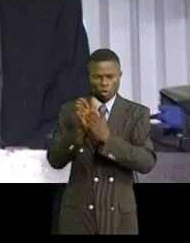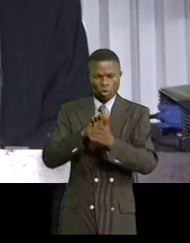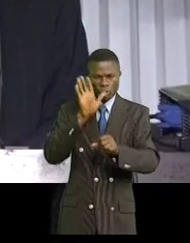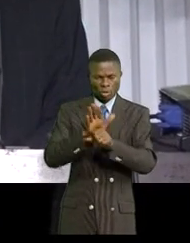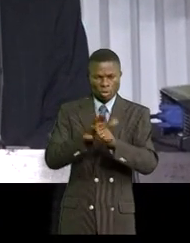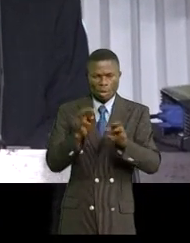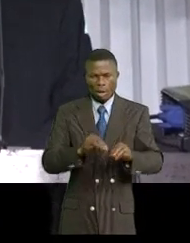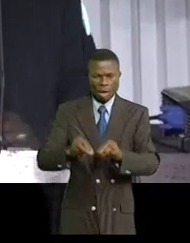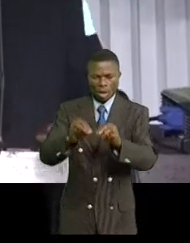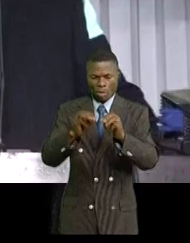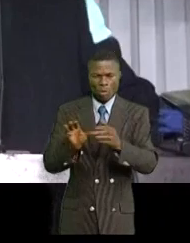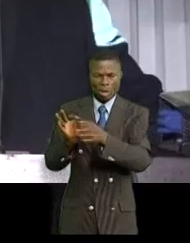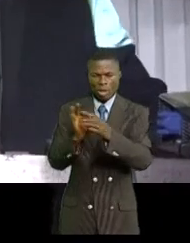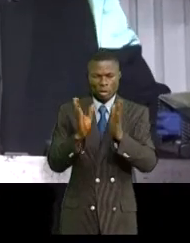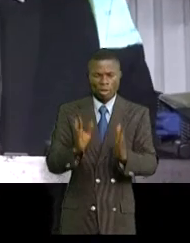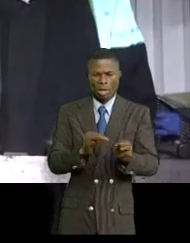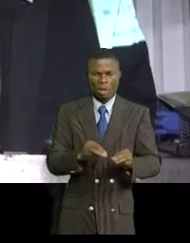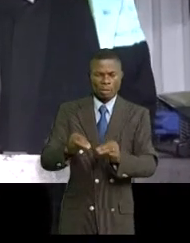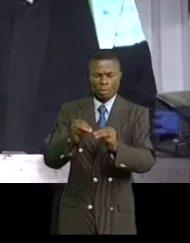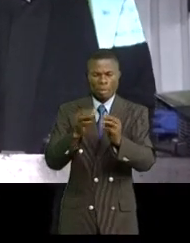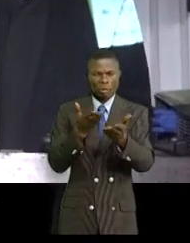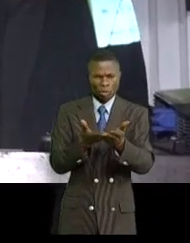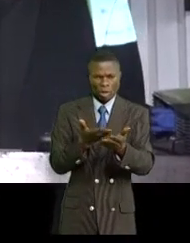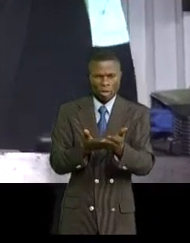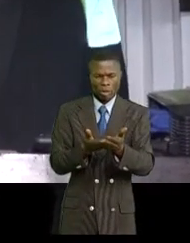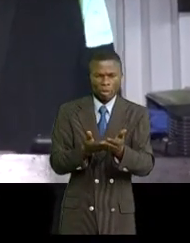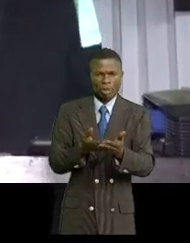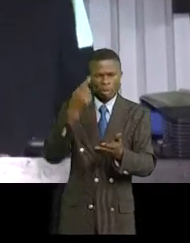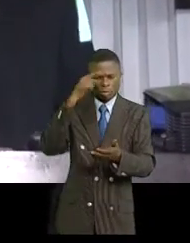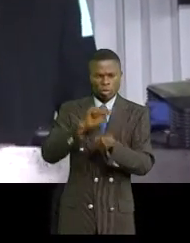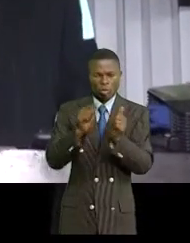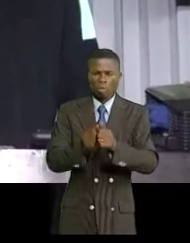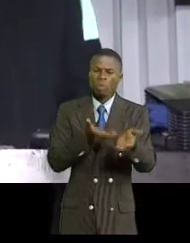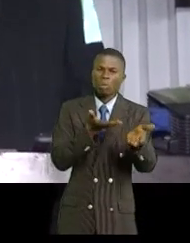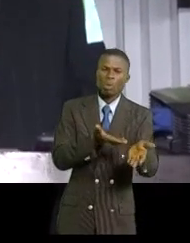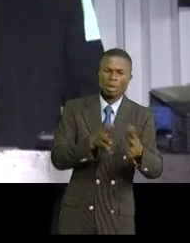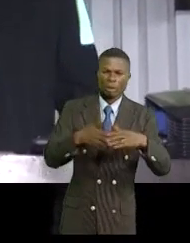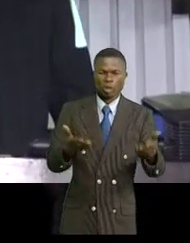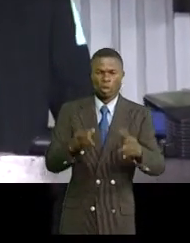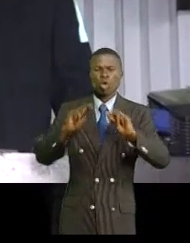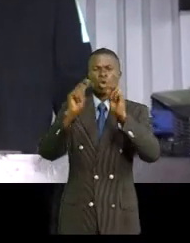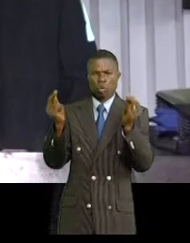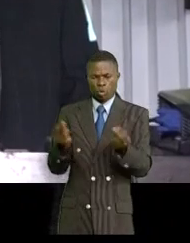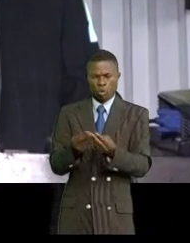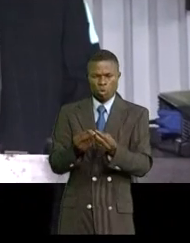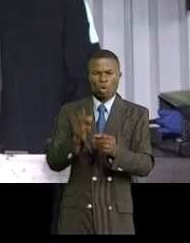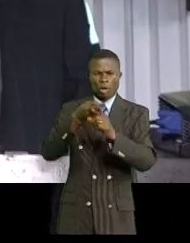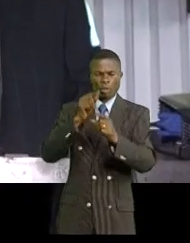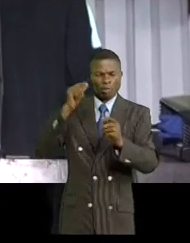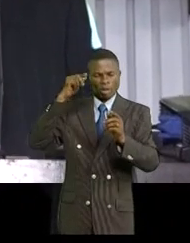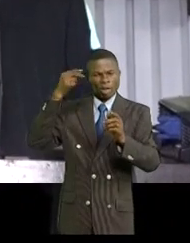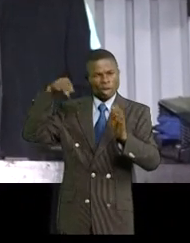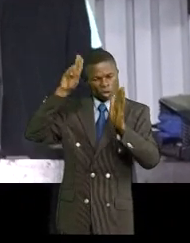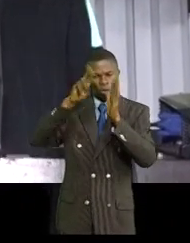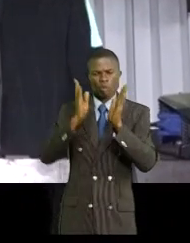les mécanismes de coordination. Mécanismes de coordination autour de la Sistema comme structure du gouvernement qui